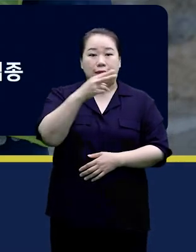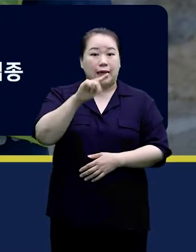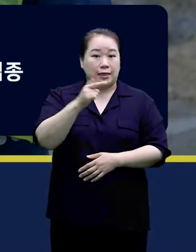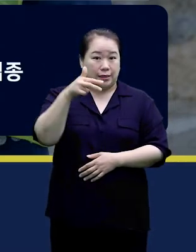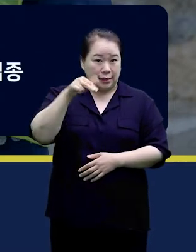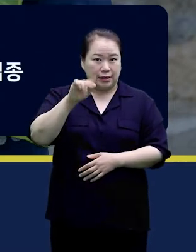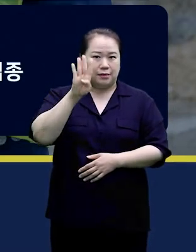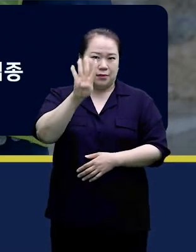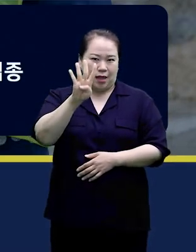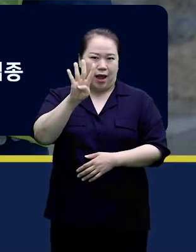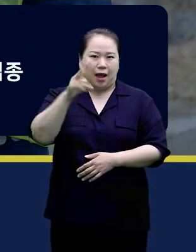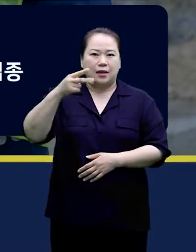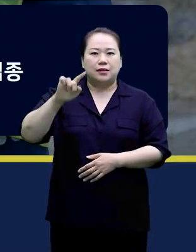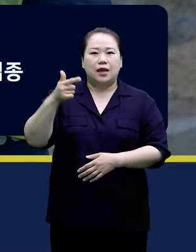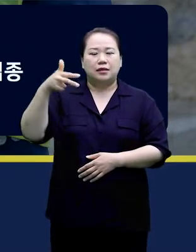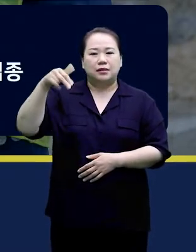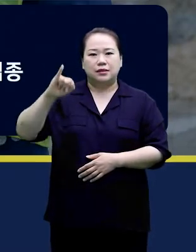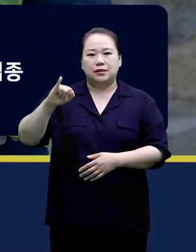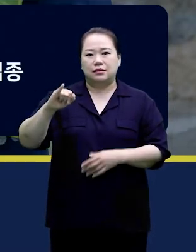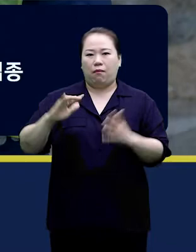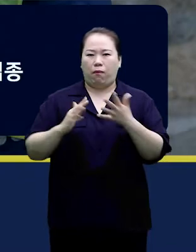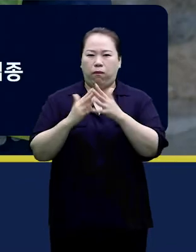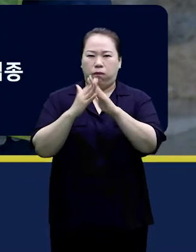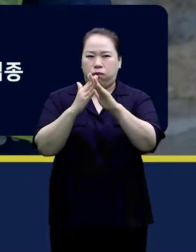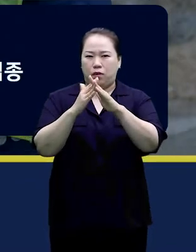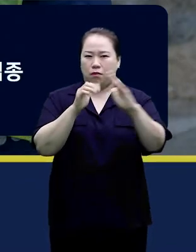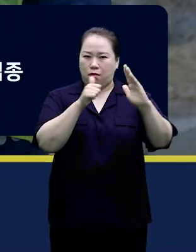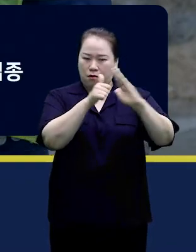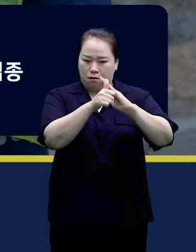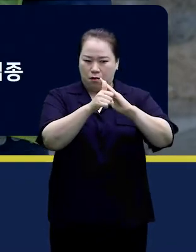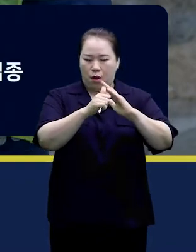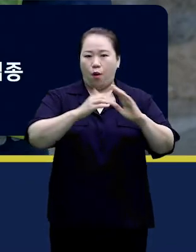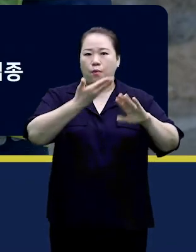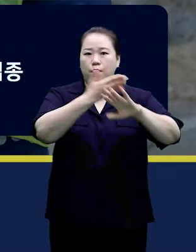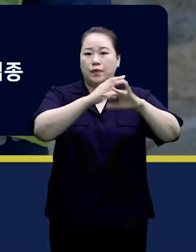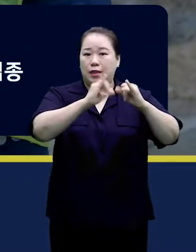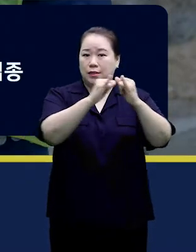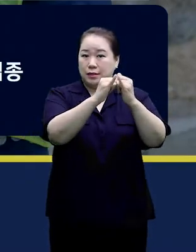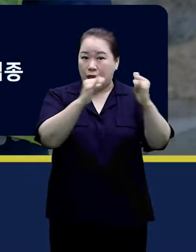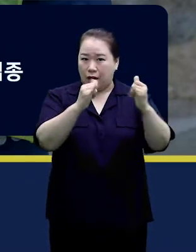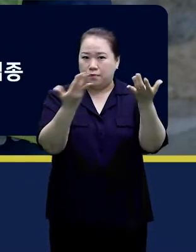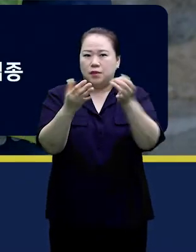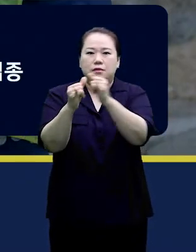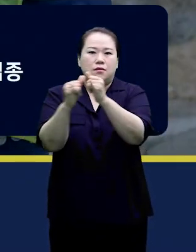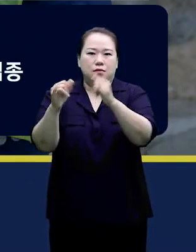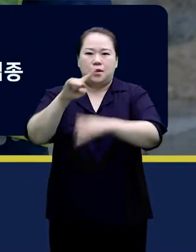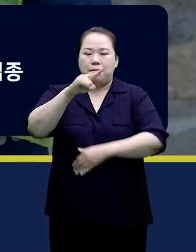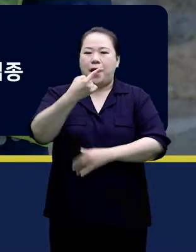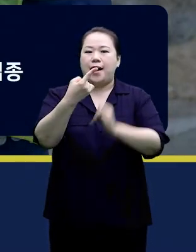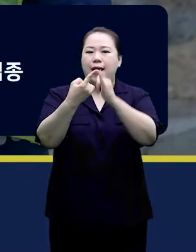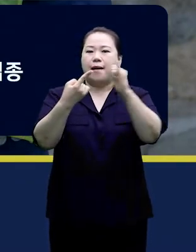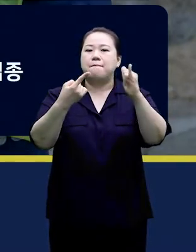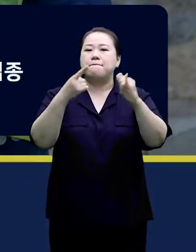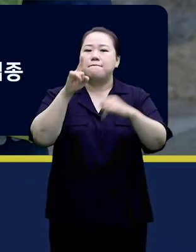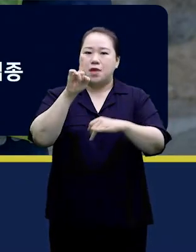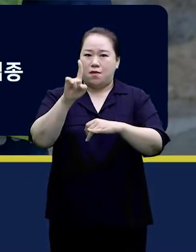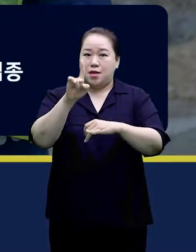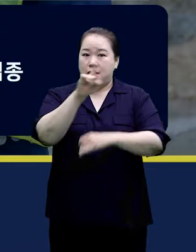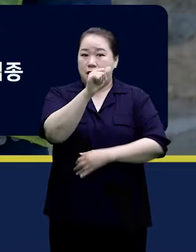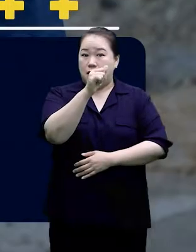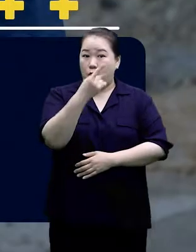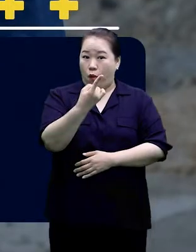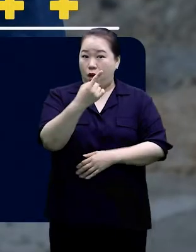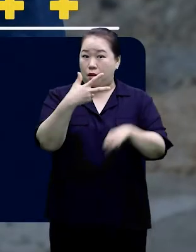재건축 현장을 직접 찾아가서 외국인을 포함한 근로자 101명에게 유례 접종으로